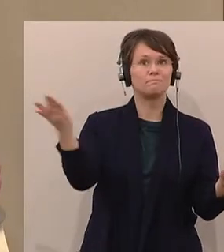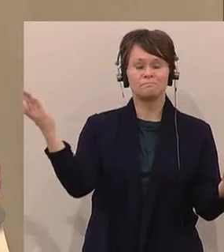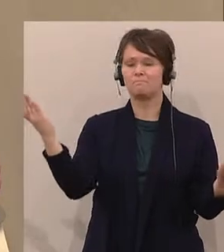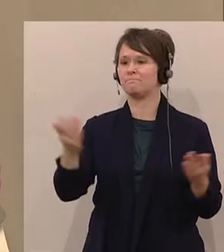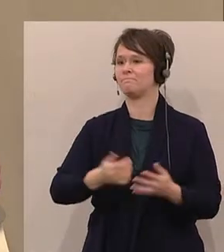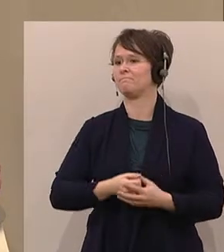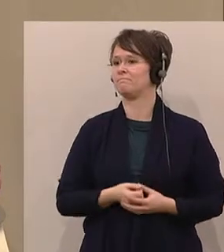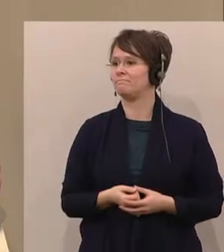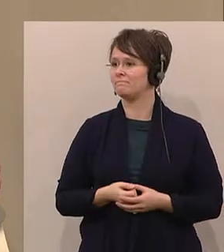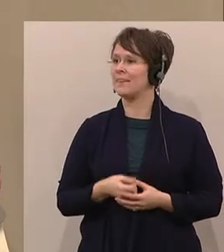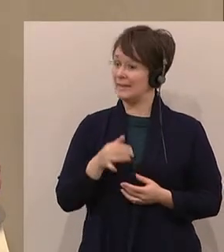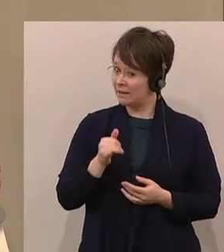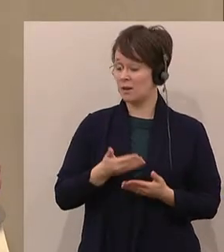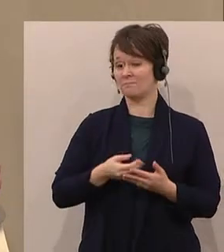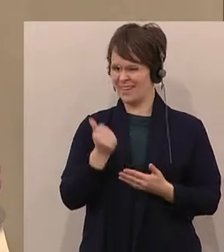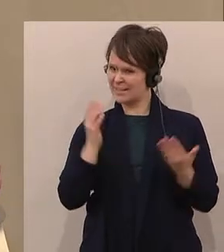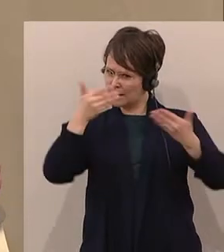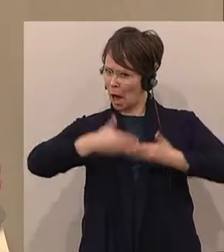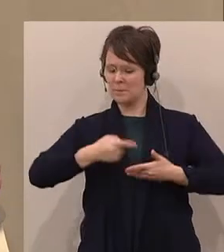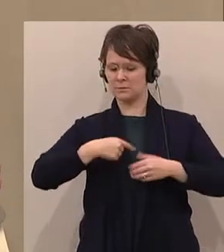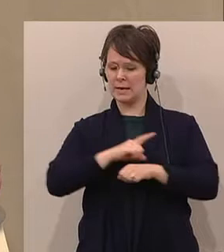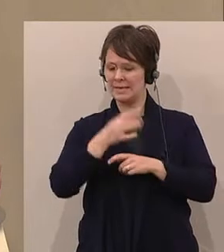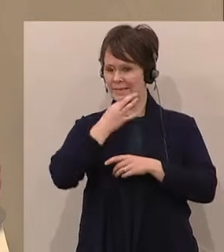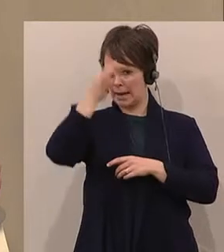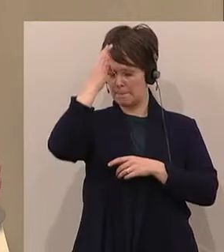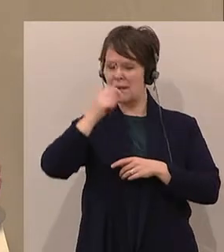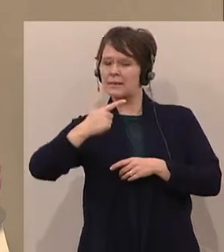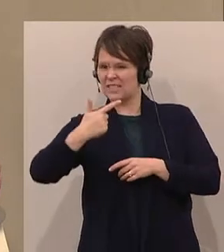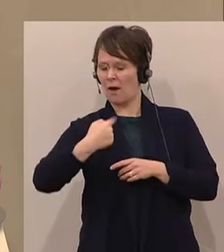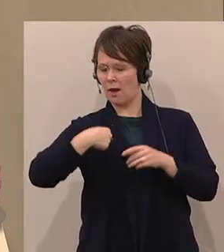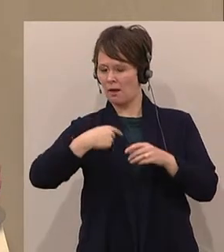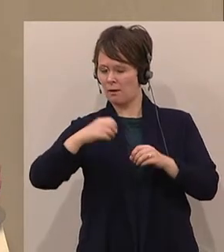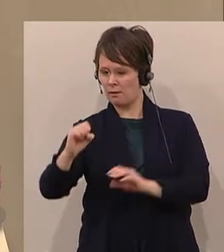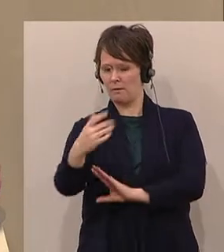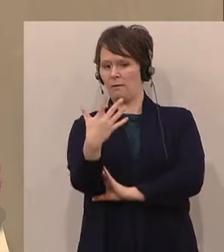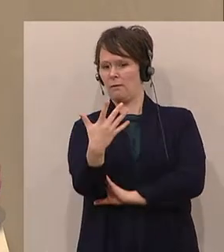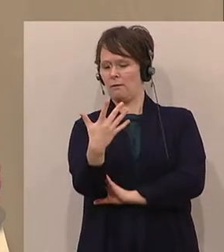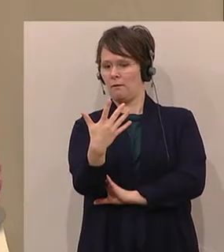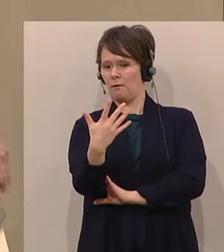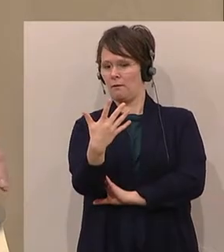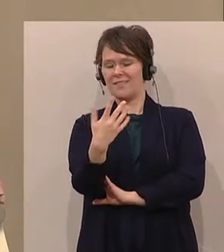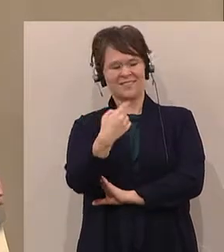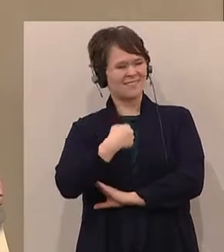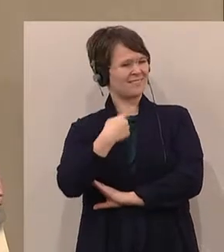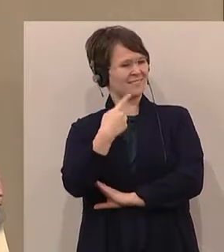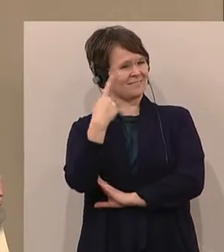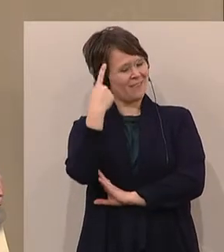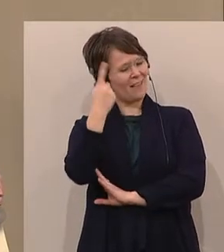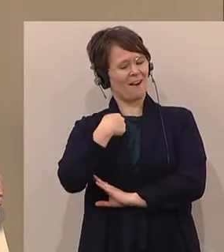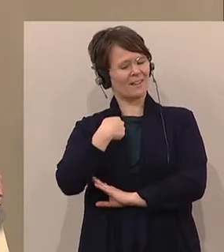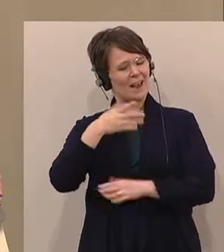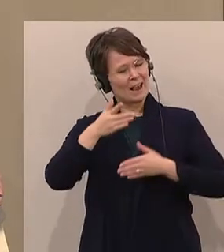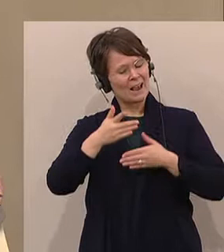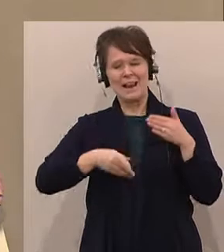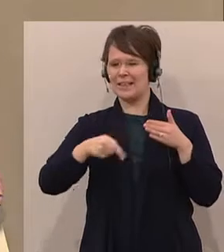gestern am Abend Zeit im Bild eingeschaltet, Zeit im Bild 2, weil ich mir ein letztes Mal die